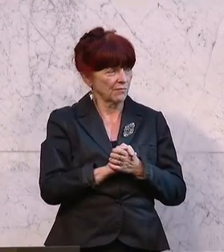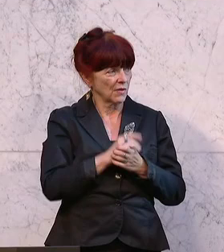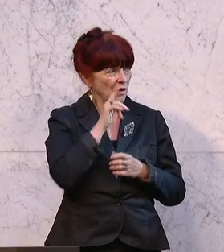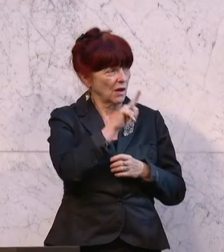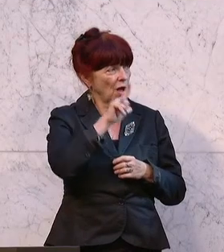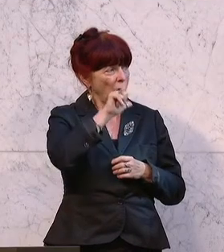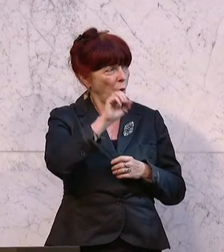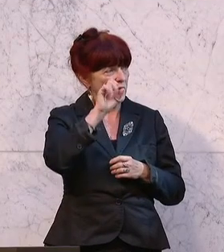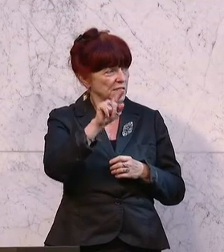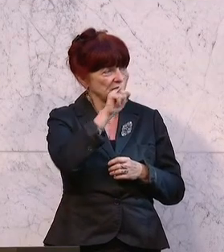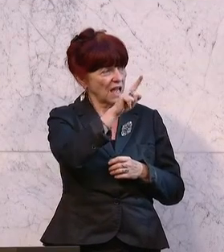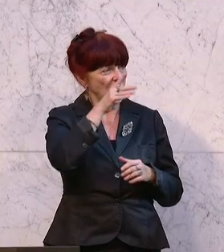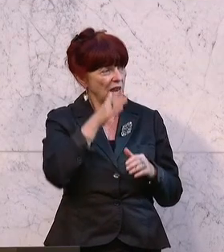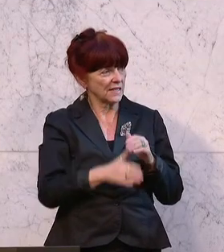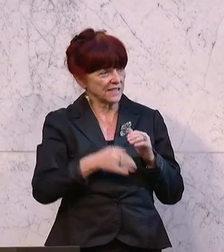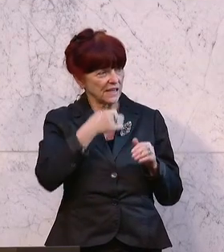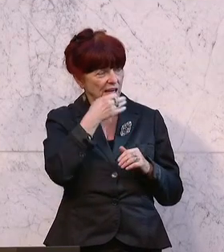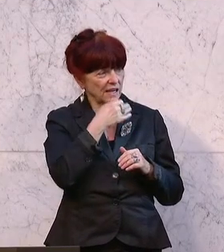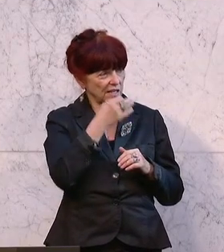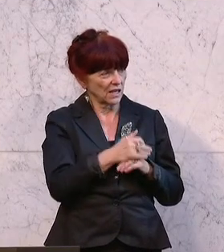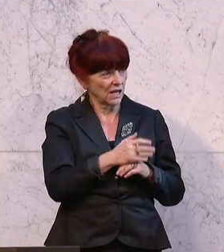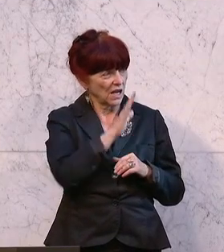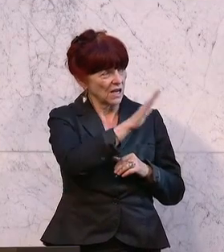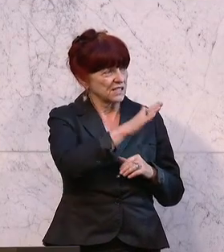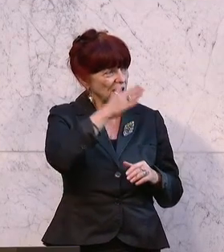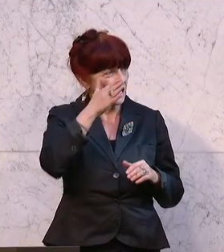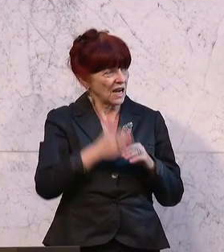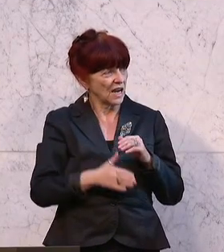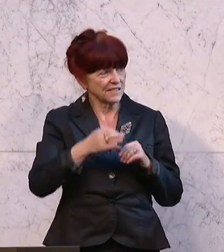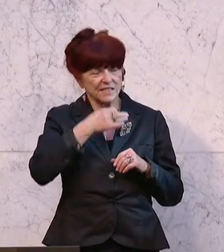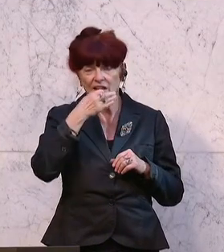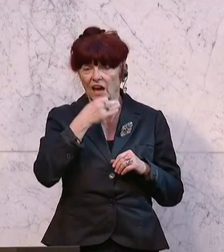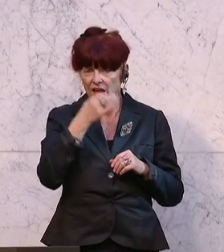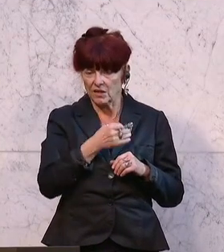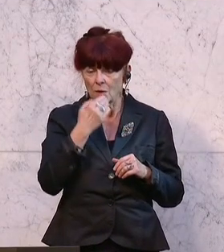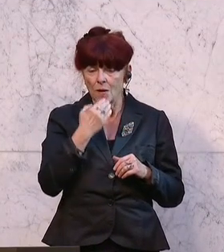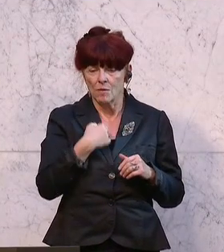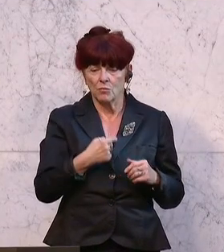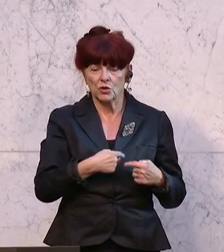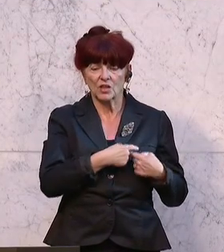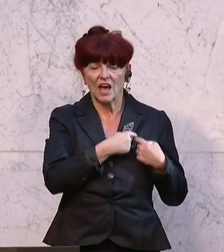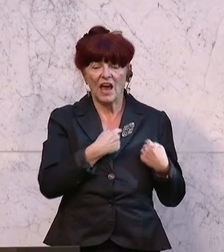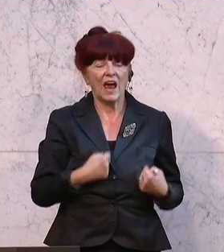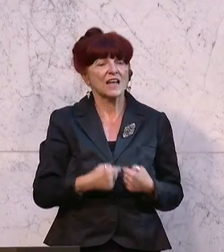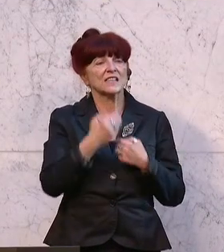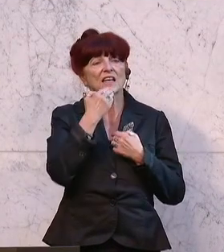ein. Die geregelte Aliquotierung der Pensionen aus 2022 soll rückwirkend verändert werden.